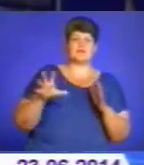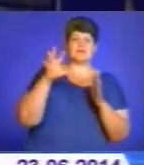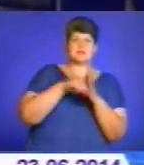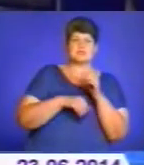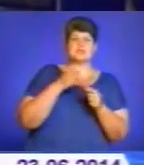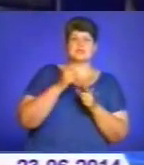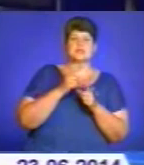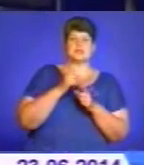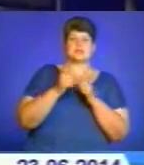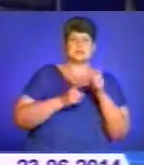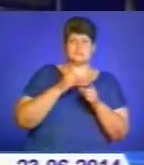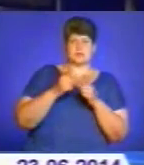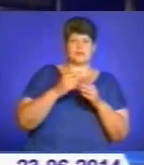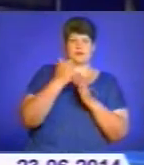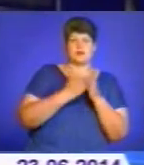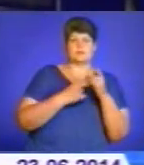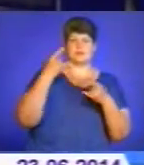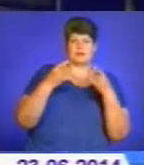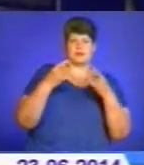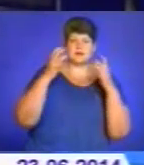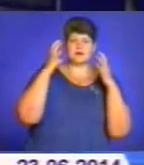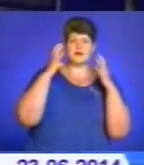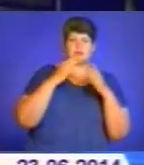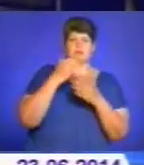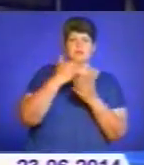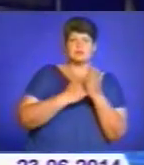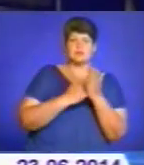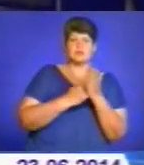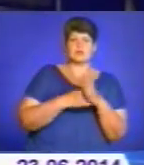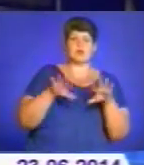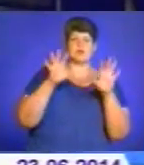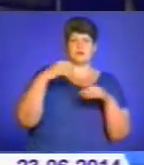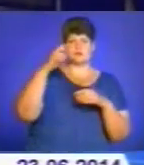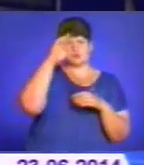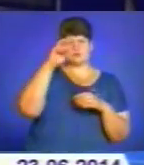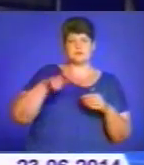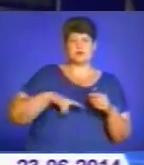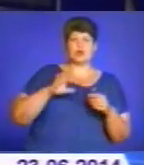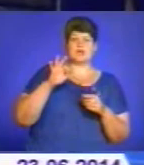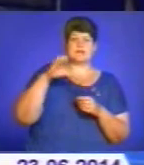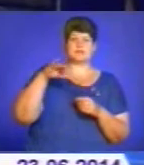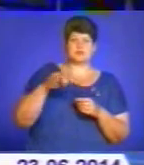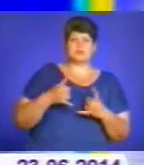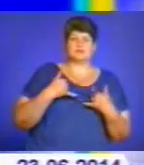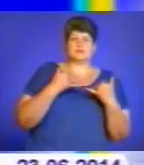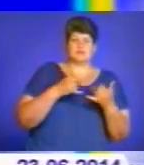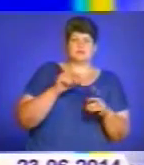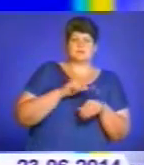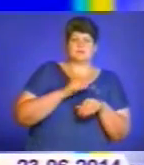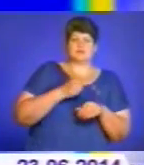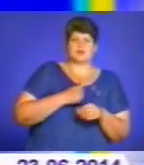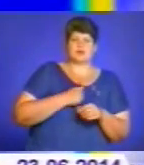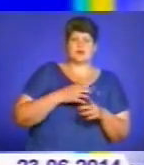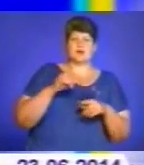зміни до програм теле- і радіопередач. Його голова обласної державної адміністрації Олег Сиротюк висловлює співчуття рідним і близьким